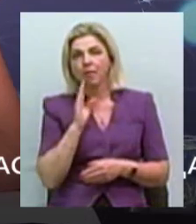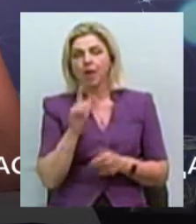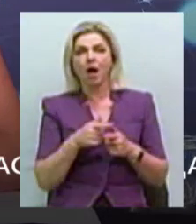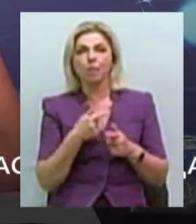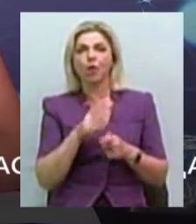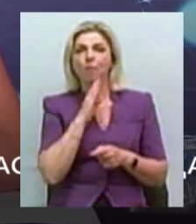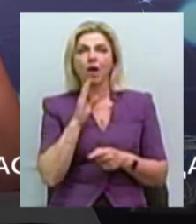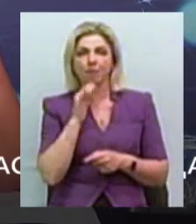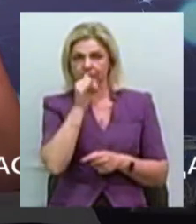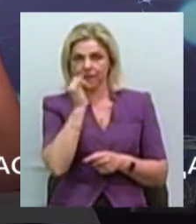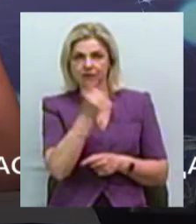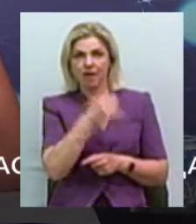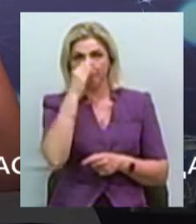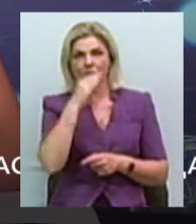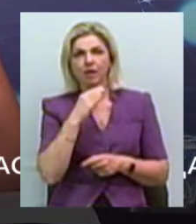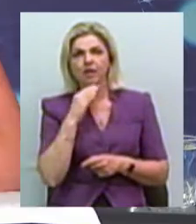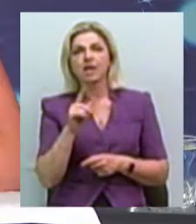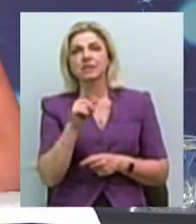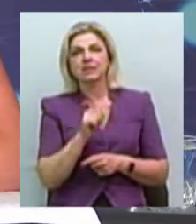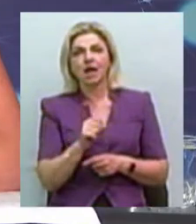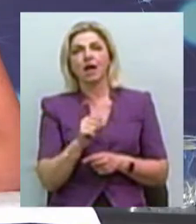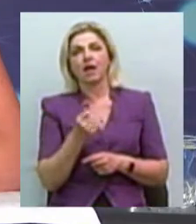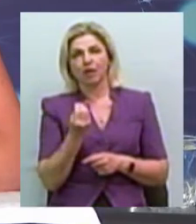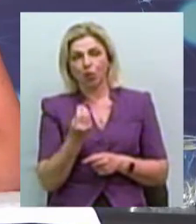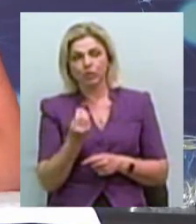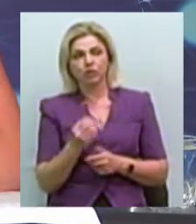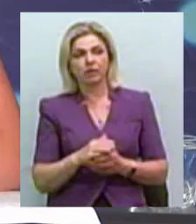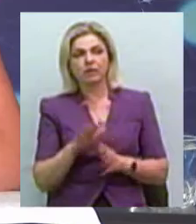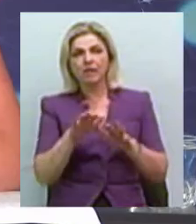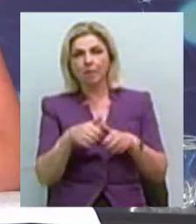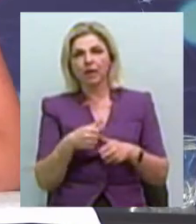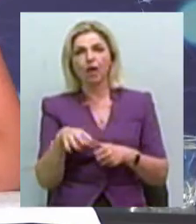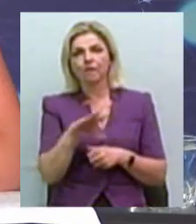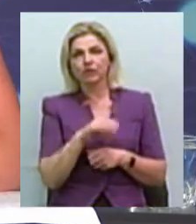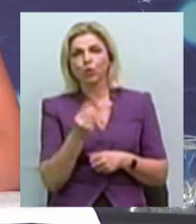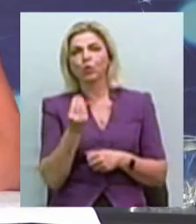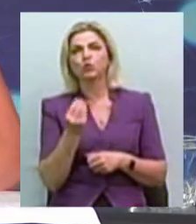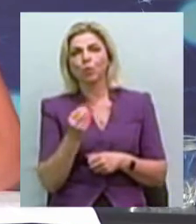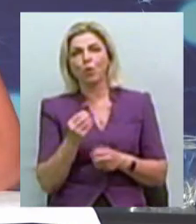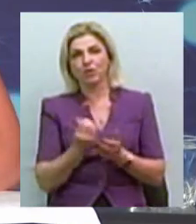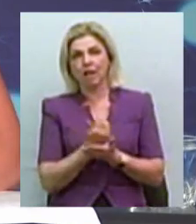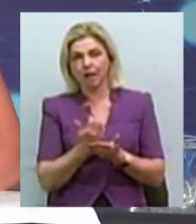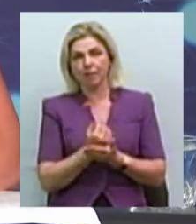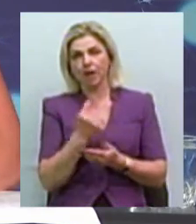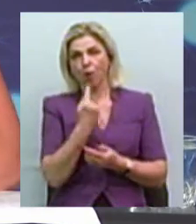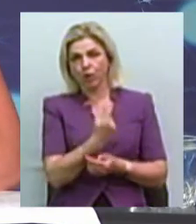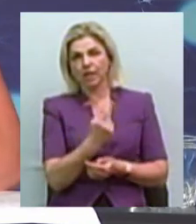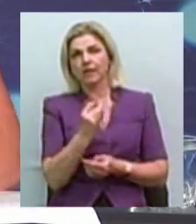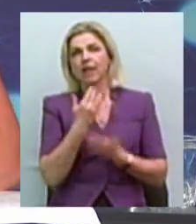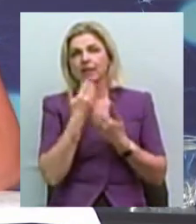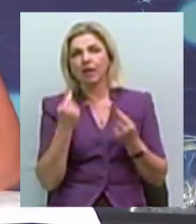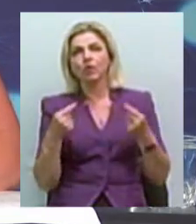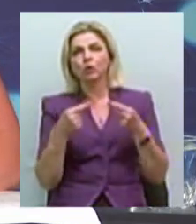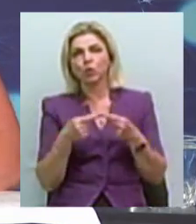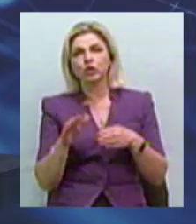певні кошти батькові забирає, наприклад, всю суму коштів, яку заробляє родина, і немає такого часткового